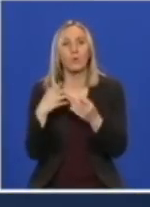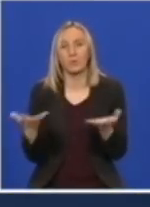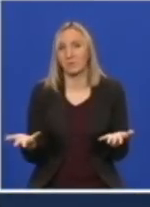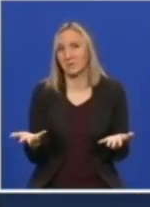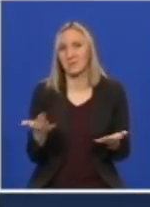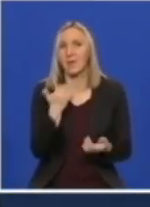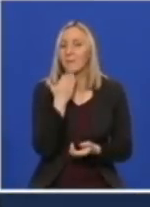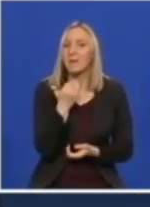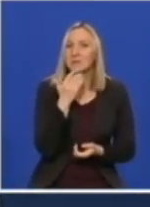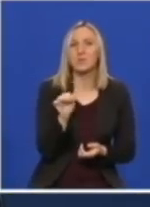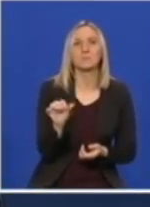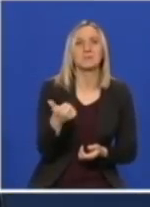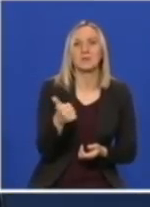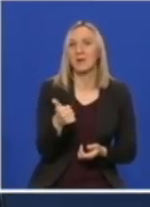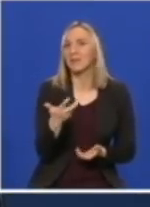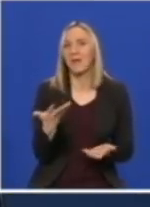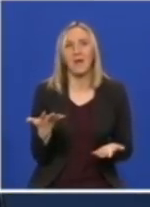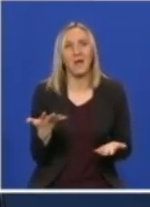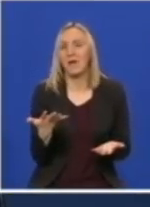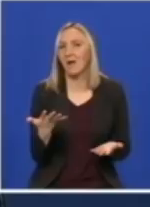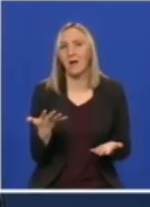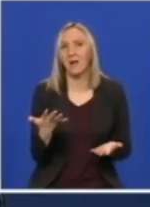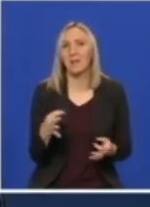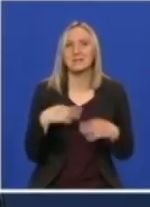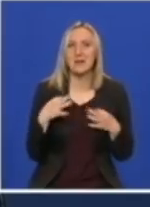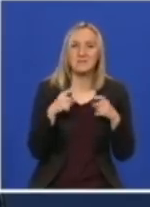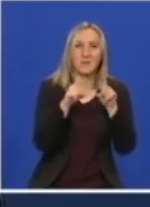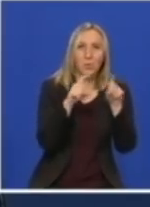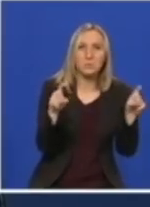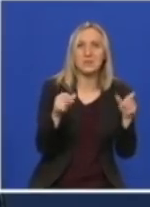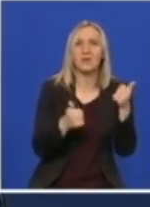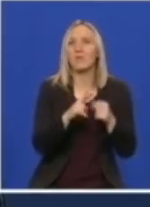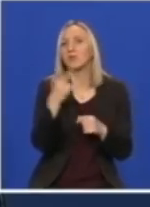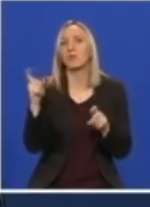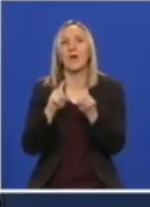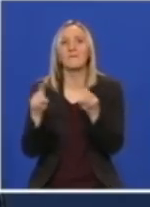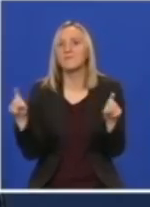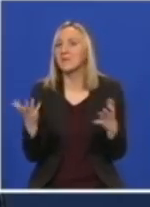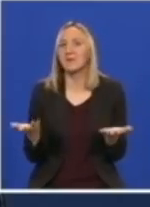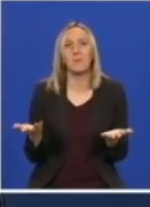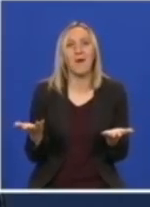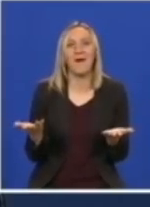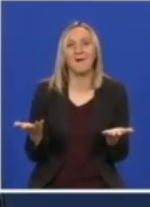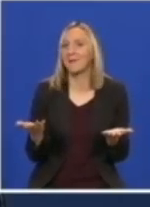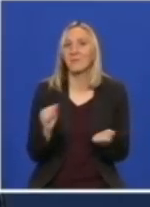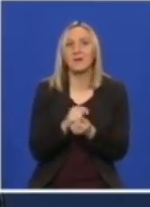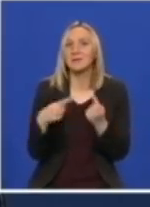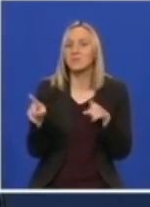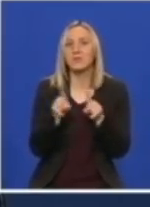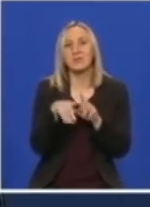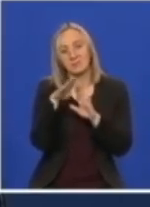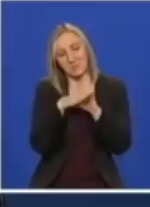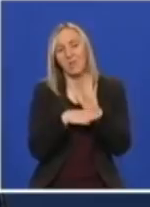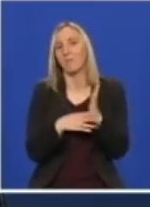Bez obzira da li se radi konkretno o nekoj zdravstvenoj ustanovi, nekoj drugoj firmi, su gde se primenjuju iste